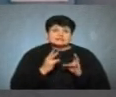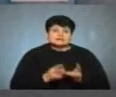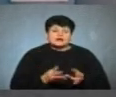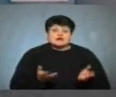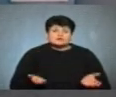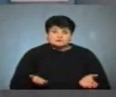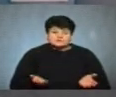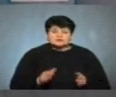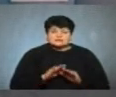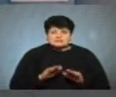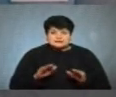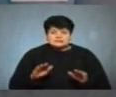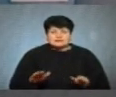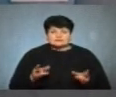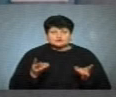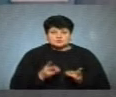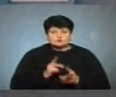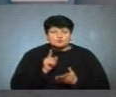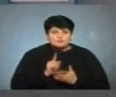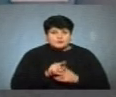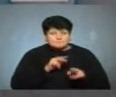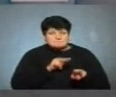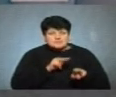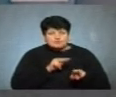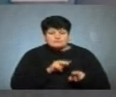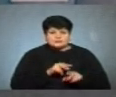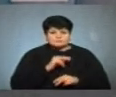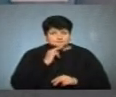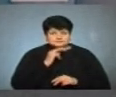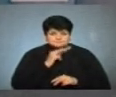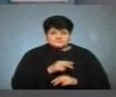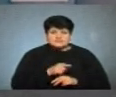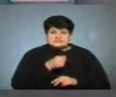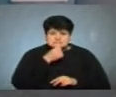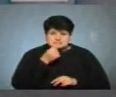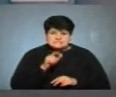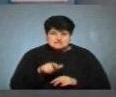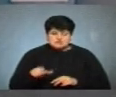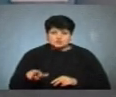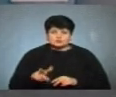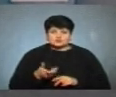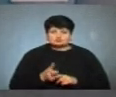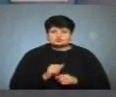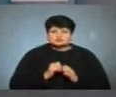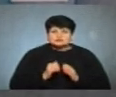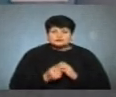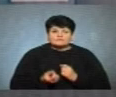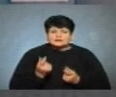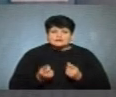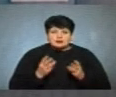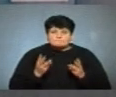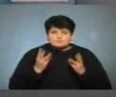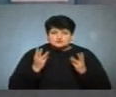Тому дітей потрібно обов'язково пильнувати ретельно. Ну, і старші люди. Дуже в нас часто виникають пожежі в